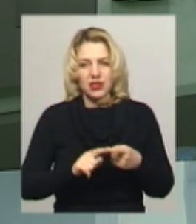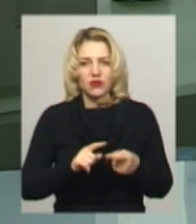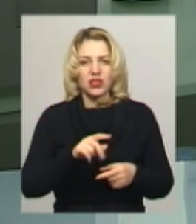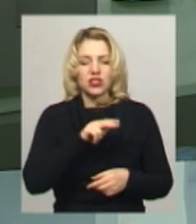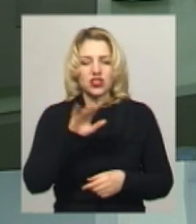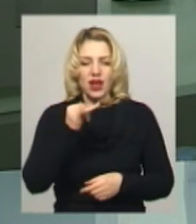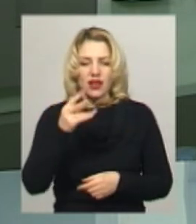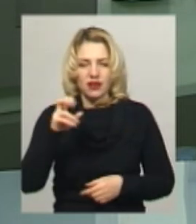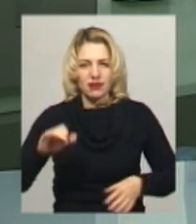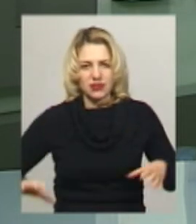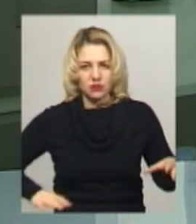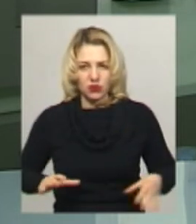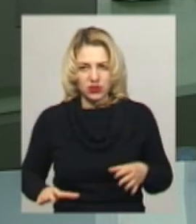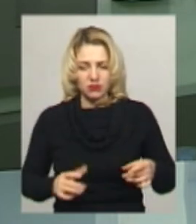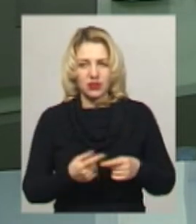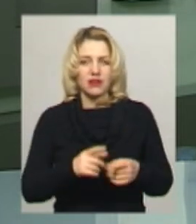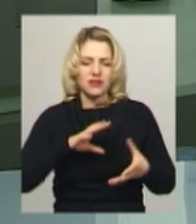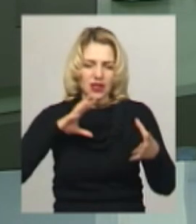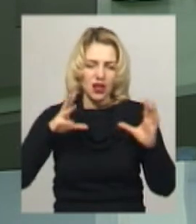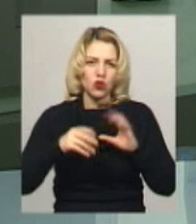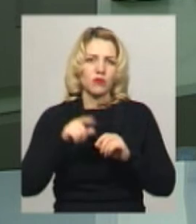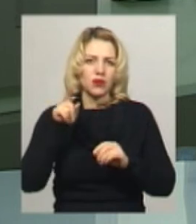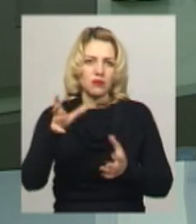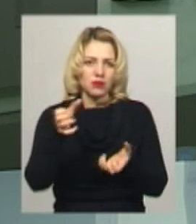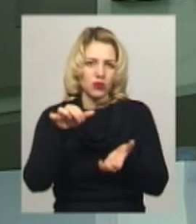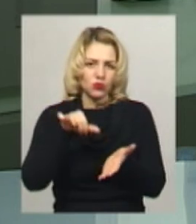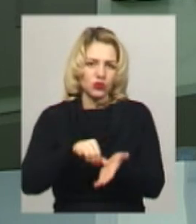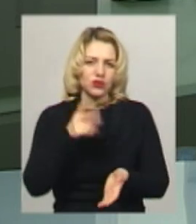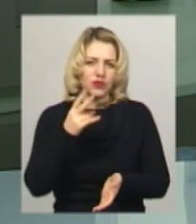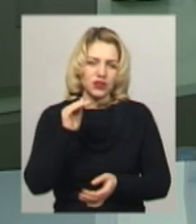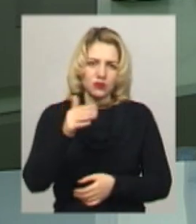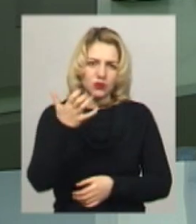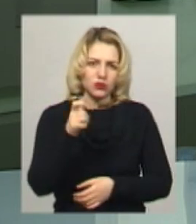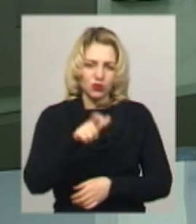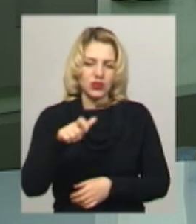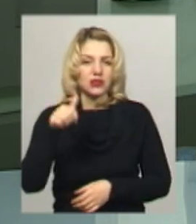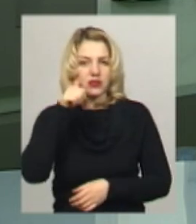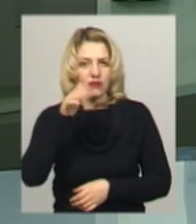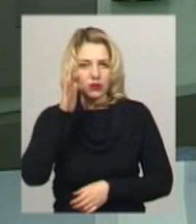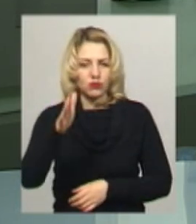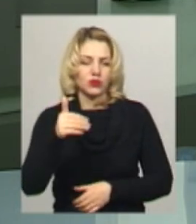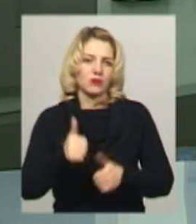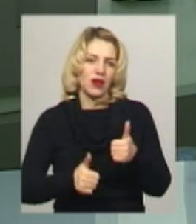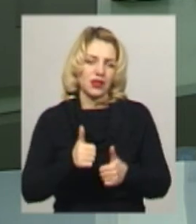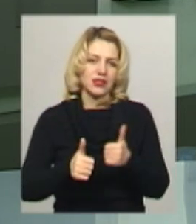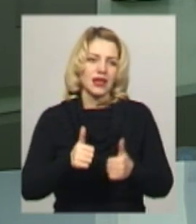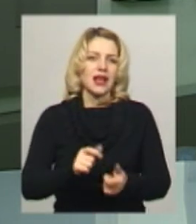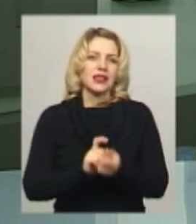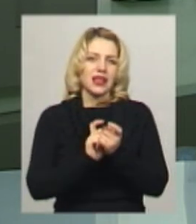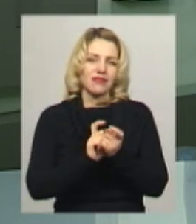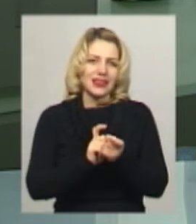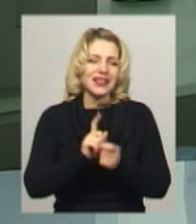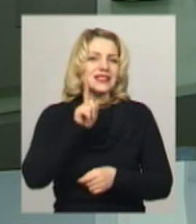беруть участь 2,5 тисячі спортсменів світу – кадети та юніори. Завтра розпочнуть змагатися тхивкондисти-юніори.